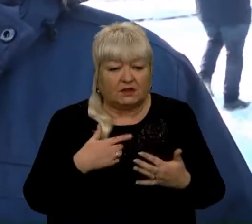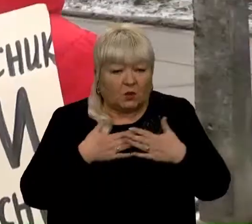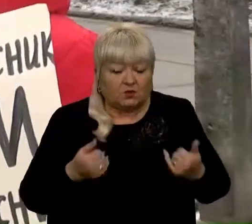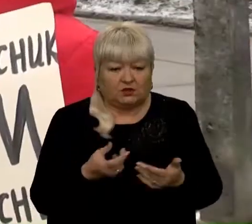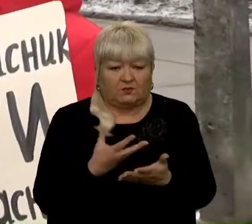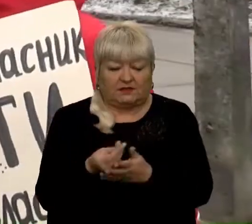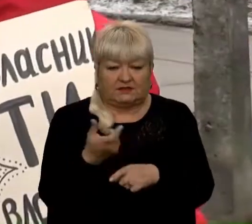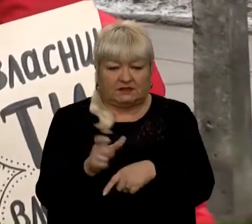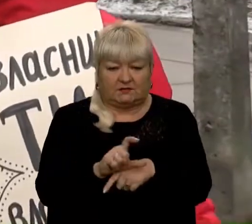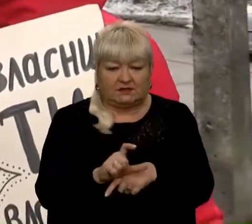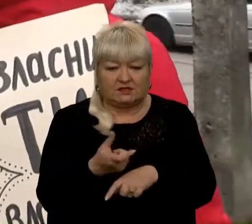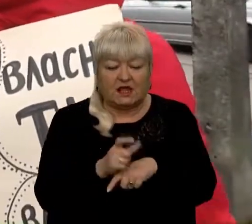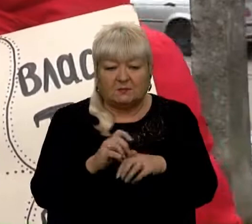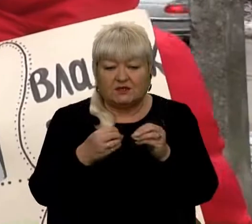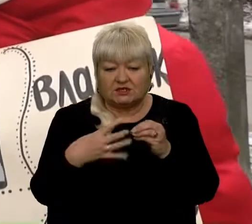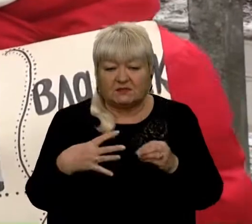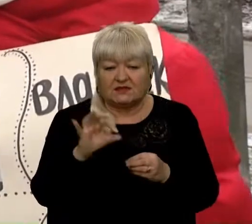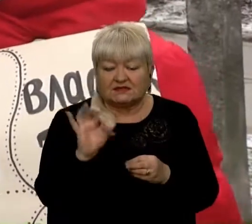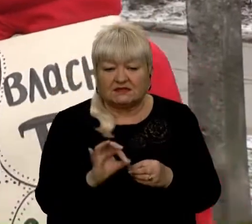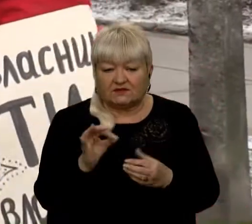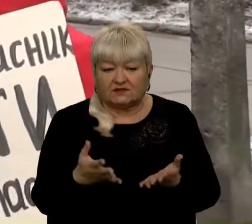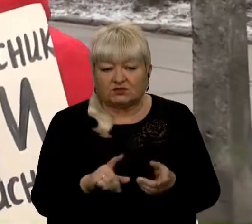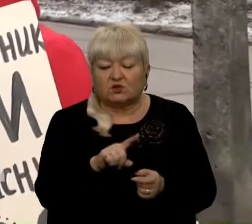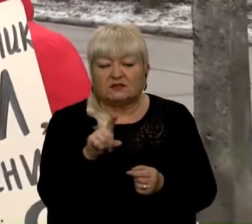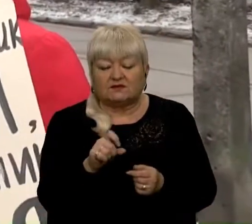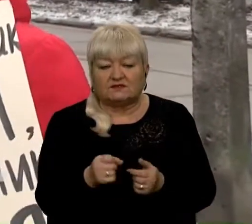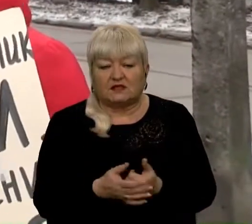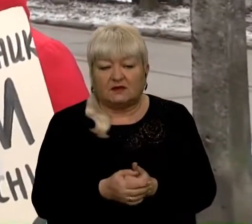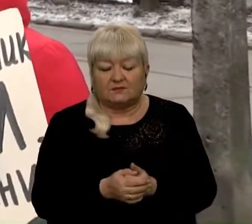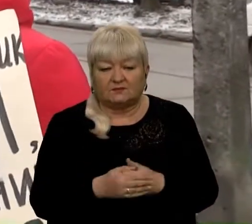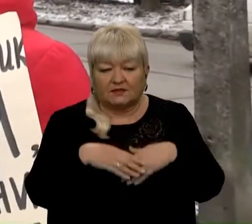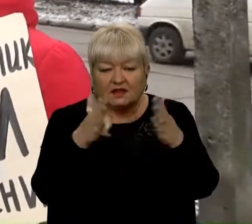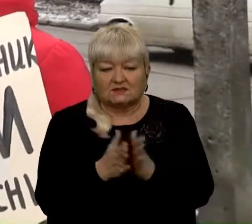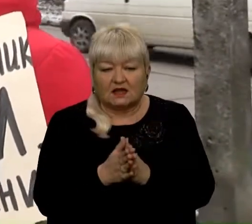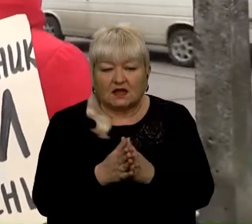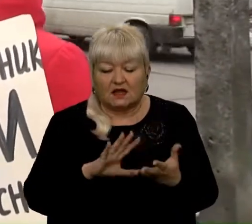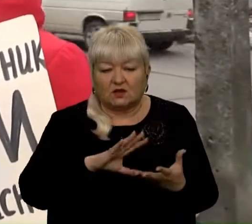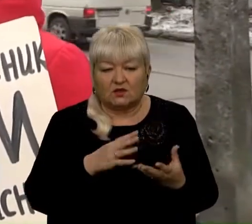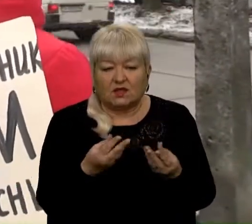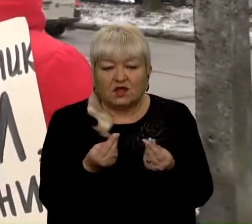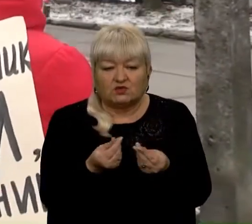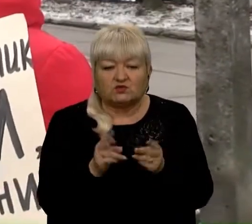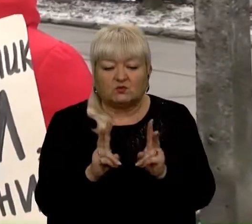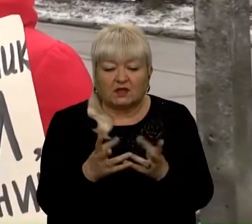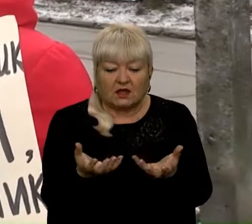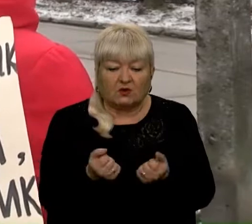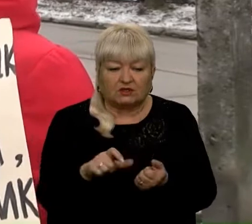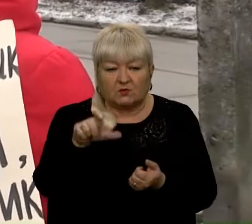більше. Більше 15% за загальною сумою, яку тримає людина,